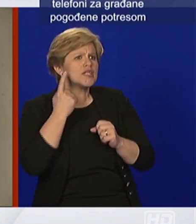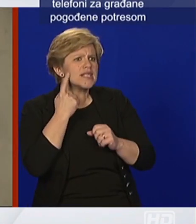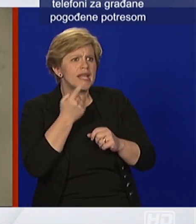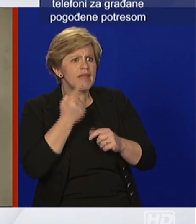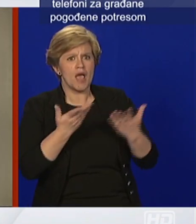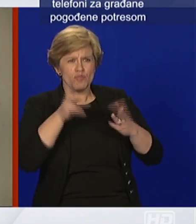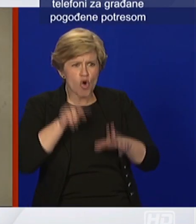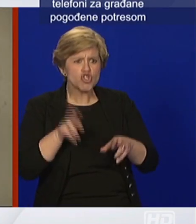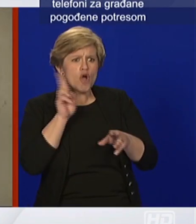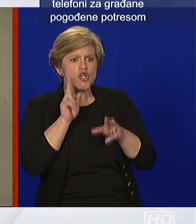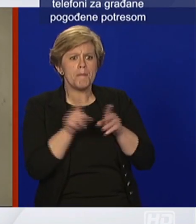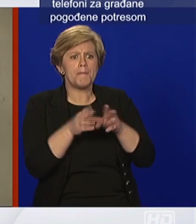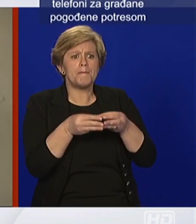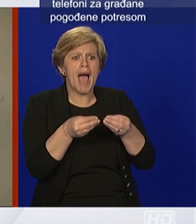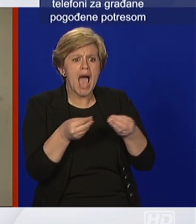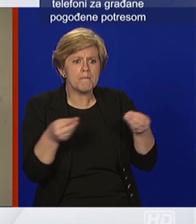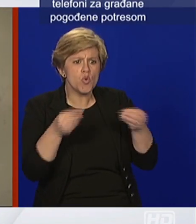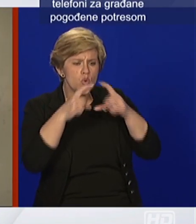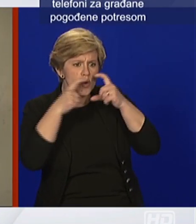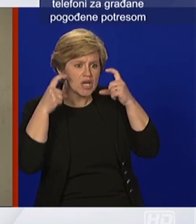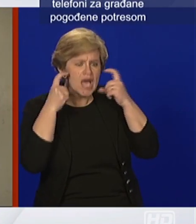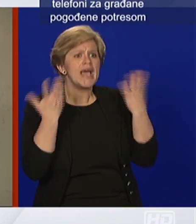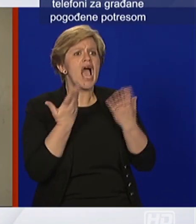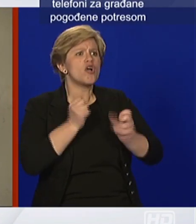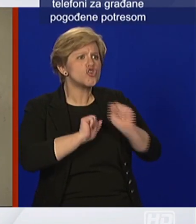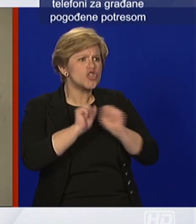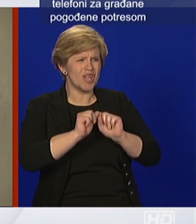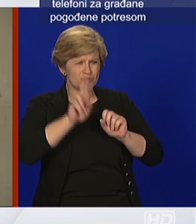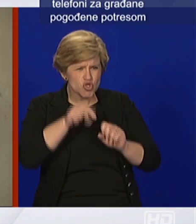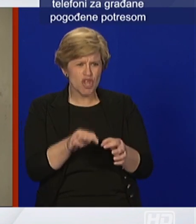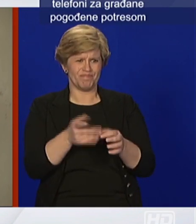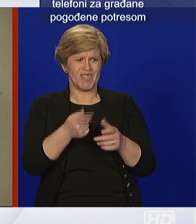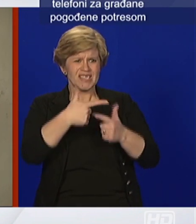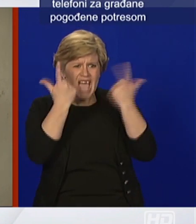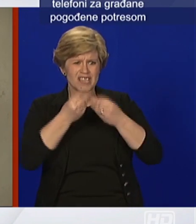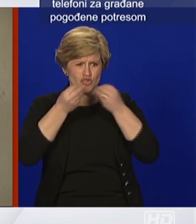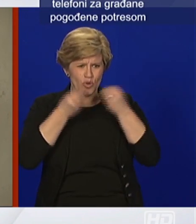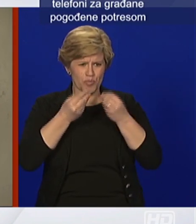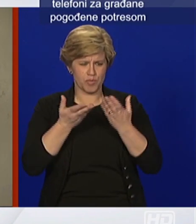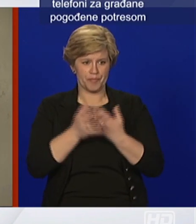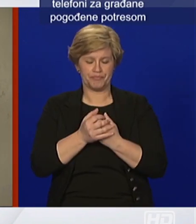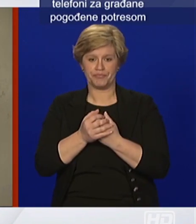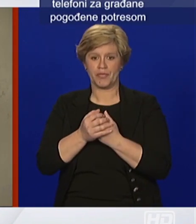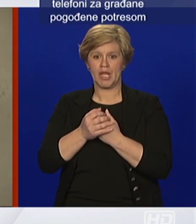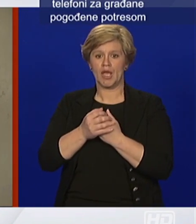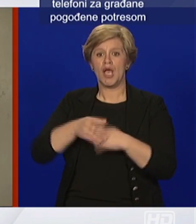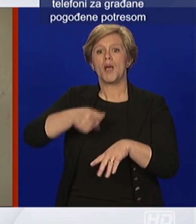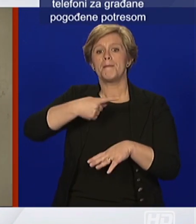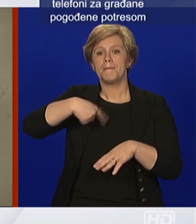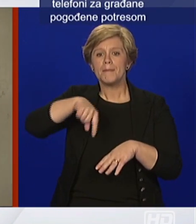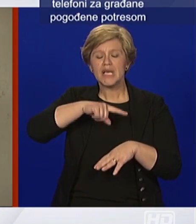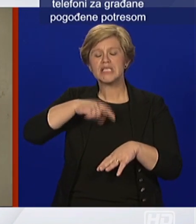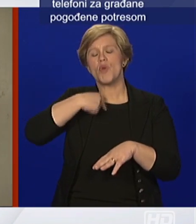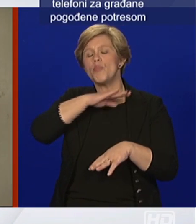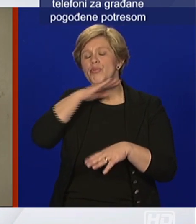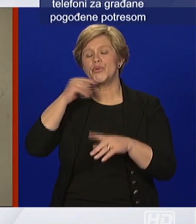štite građane? Koja je uputa, ako može i jasno, recititi? Dakle, mi smo već više puta davali upute i